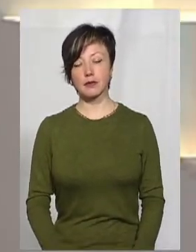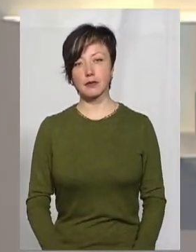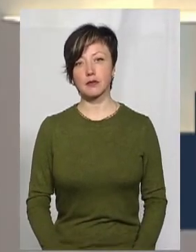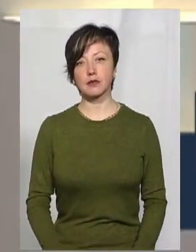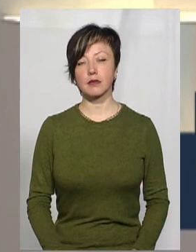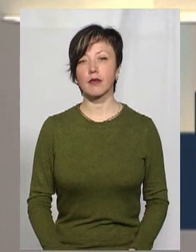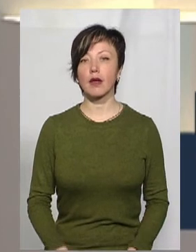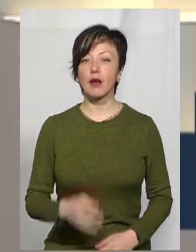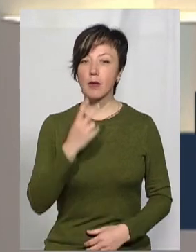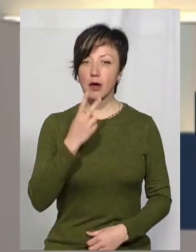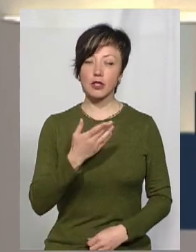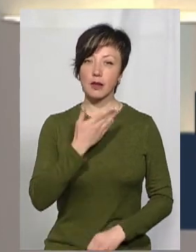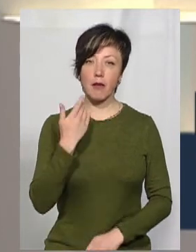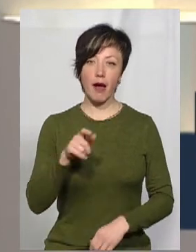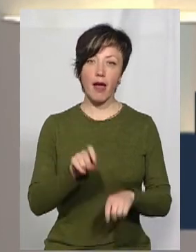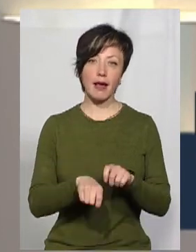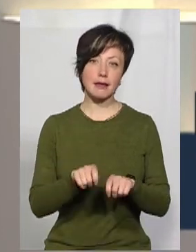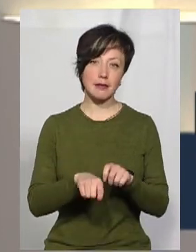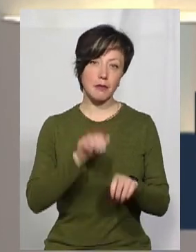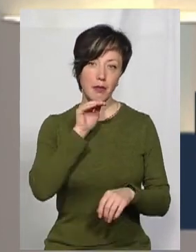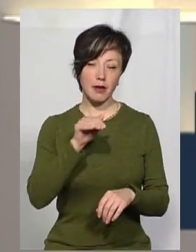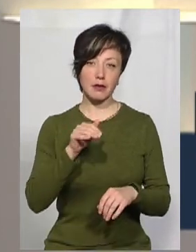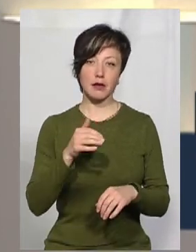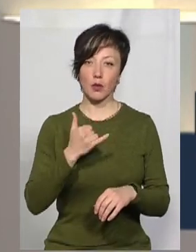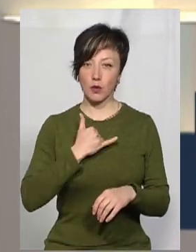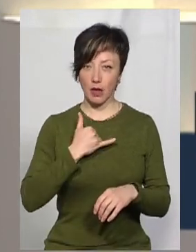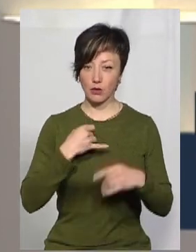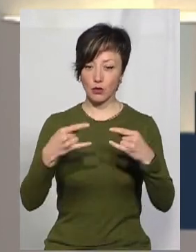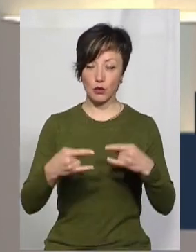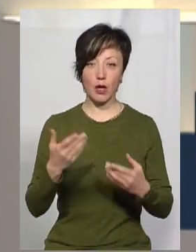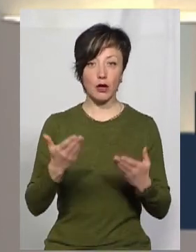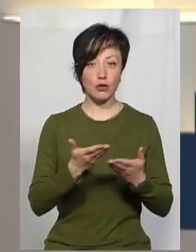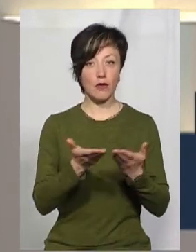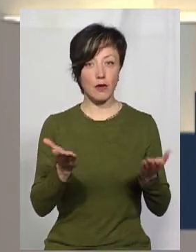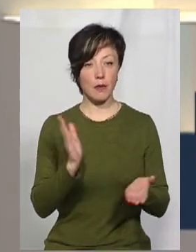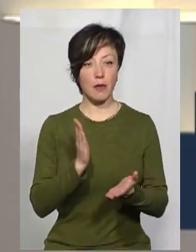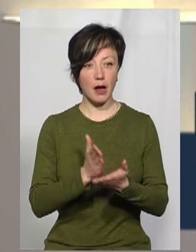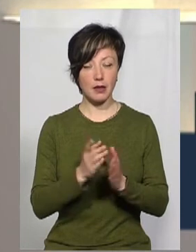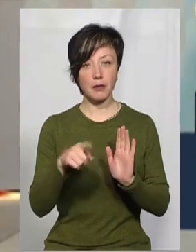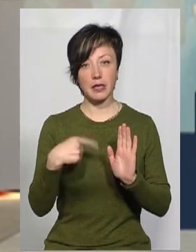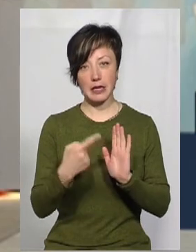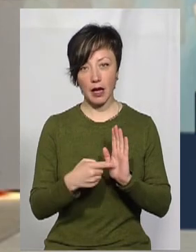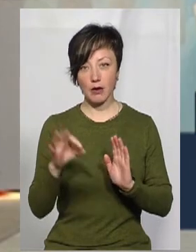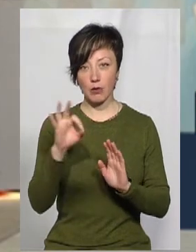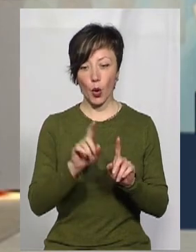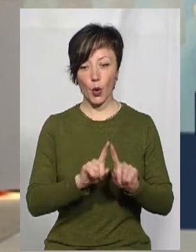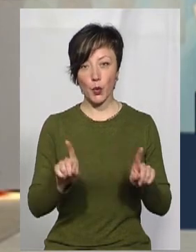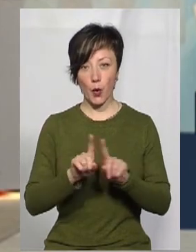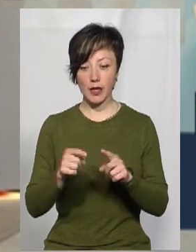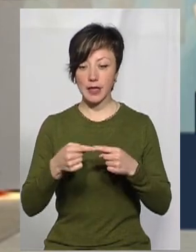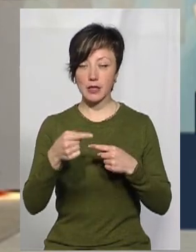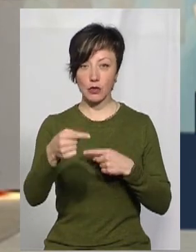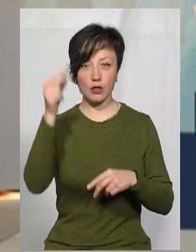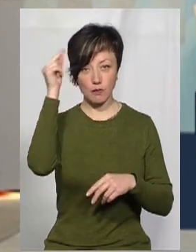Як бачите, немає експертів сьогодні у нашій студії, але якщо ви маєте питання стосовно нюансів у